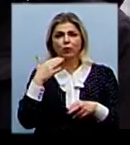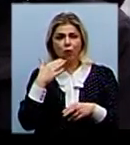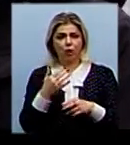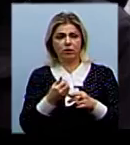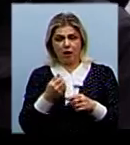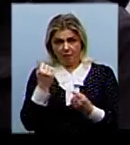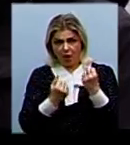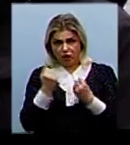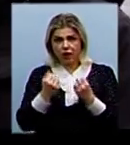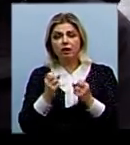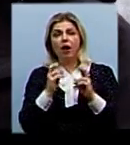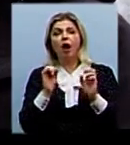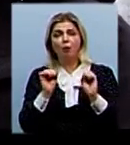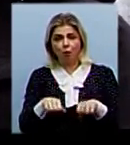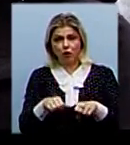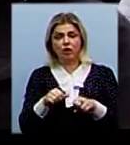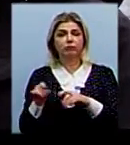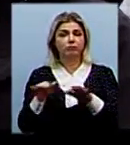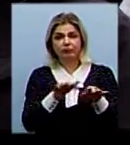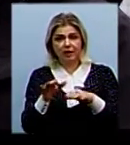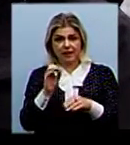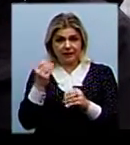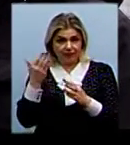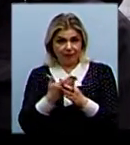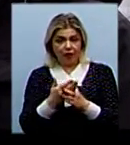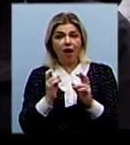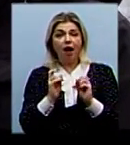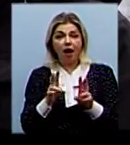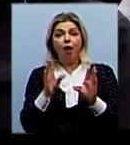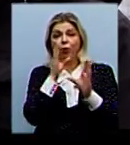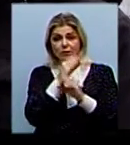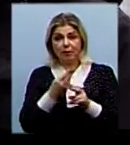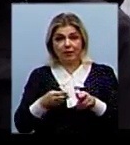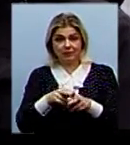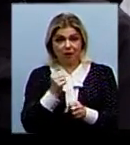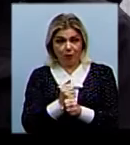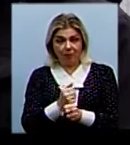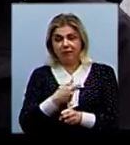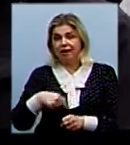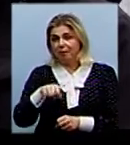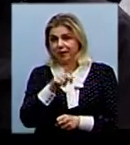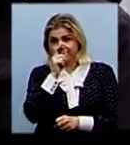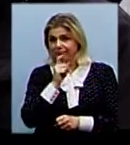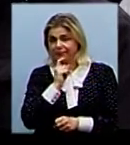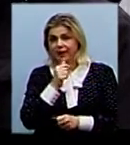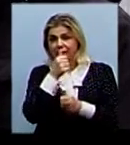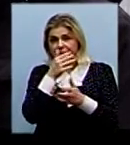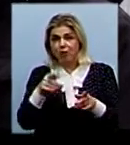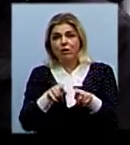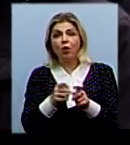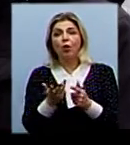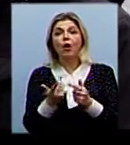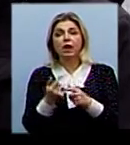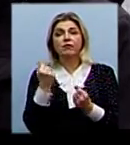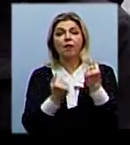може розмититися зі знижкою. Як це буде зроблено і як вони встигнуть це зробити, ми не розуміємо. Неможливо таку кількість автомобілів.